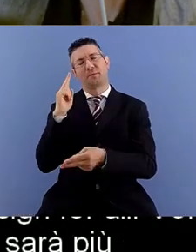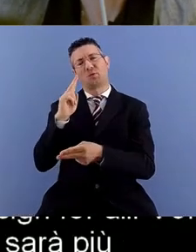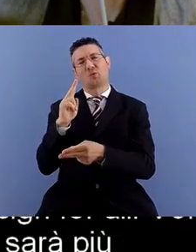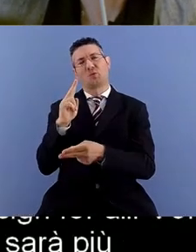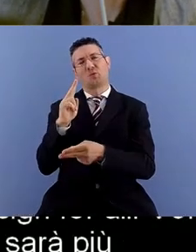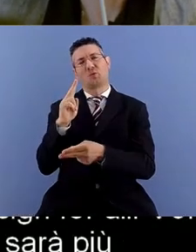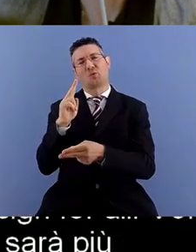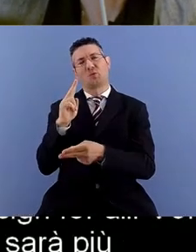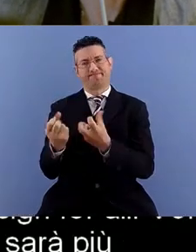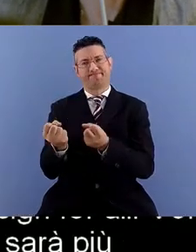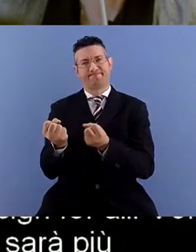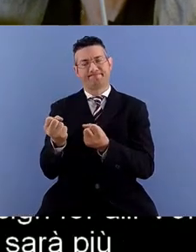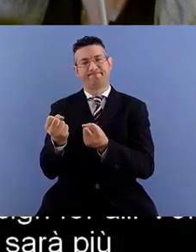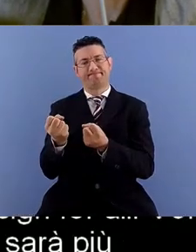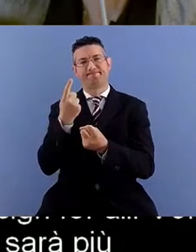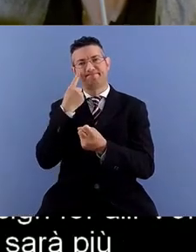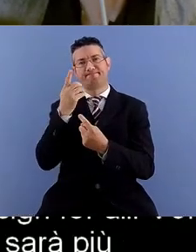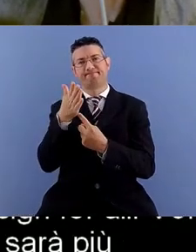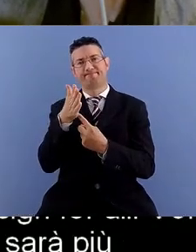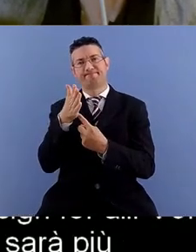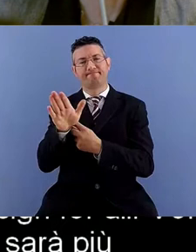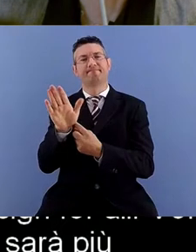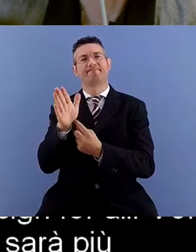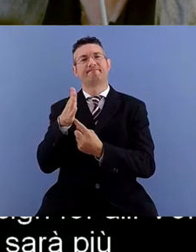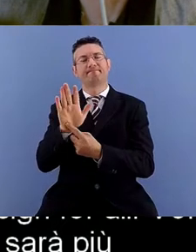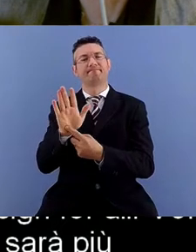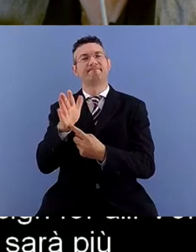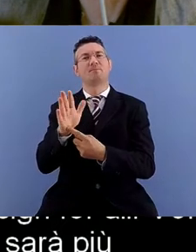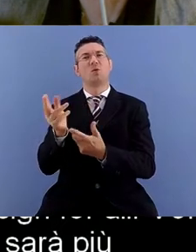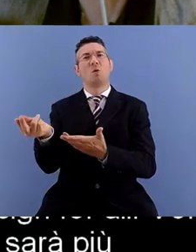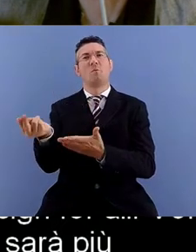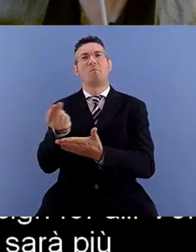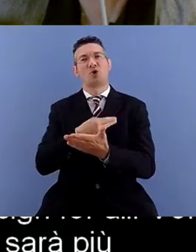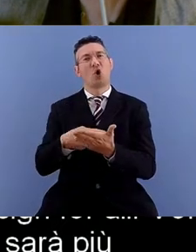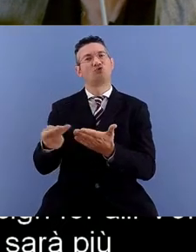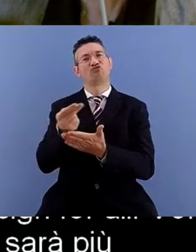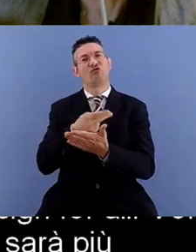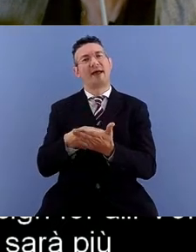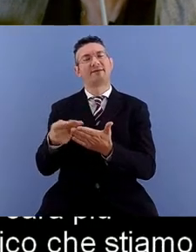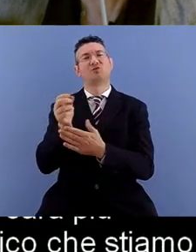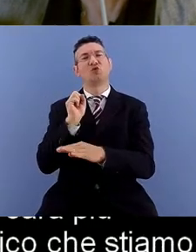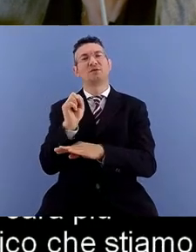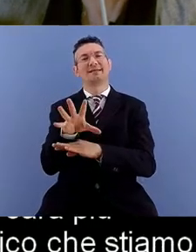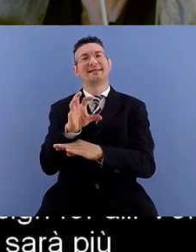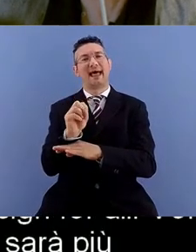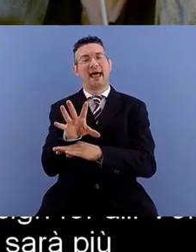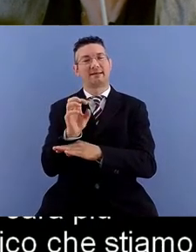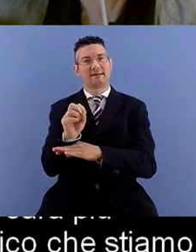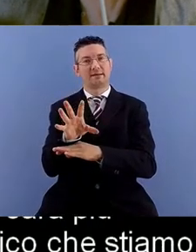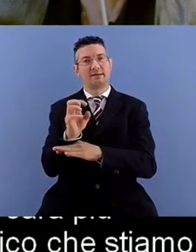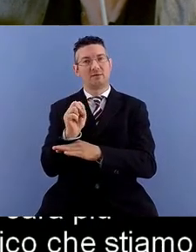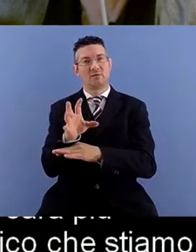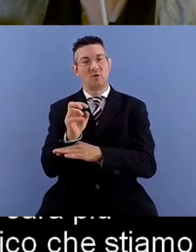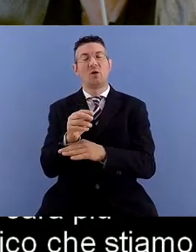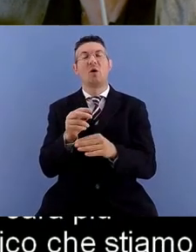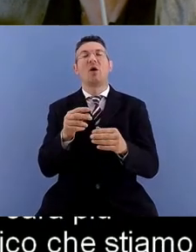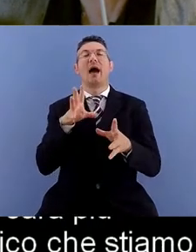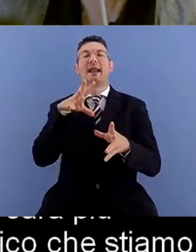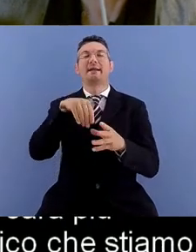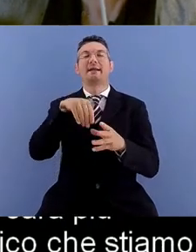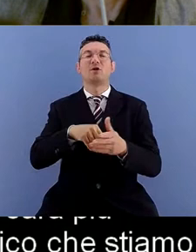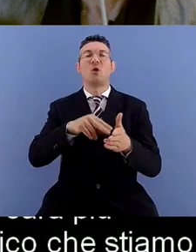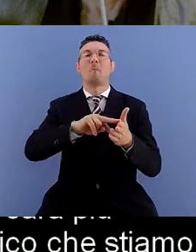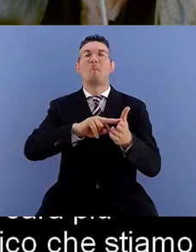sono le esperienze di progetto didattico che stiamo conducendo all'interno del Politecnico di Milano a scuola del